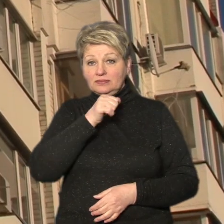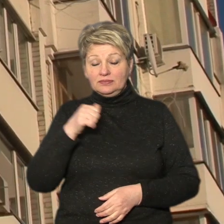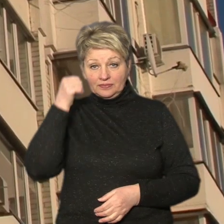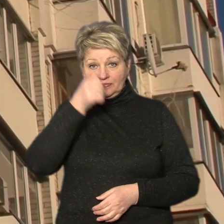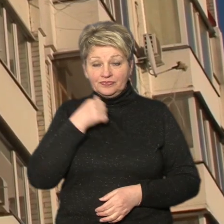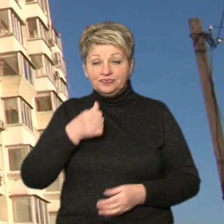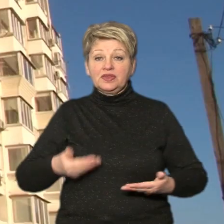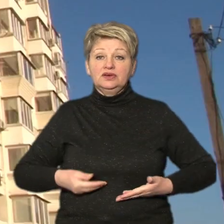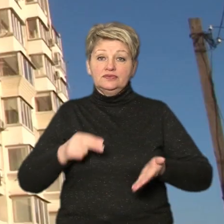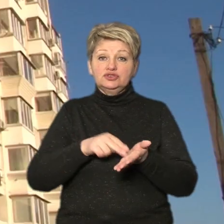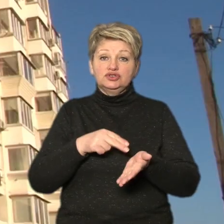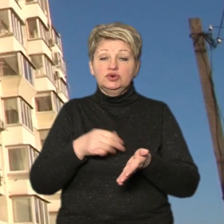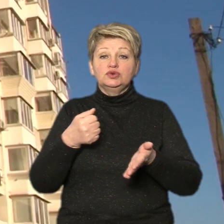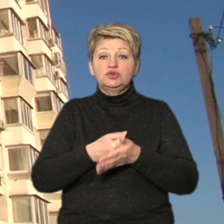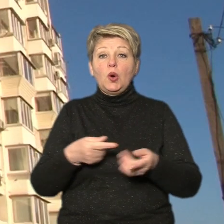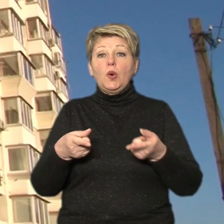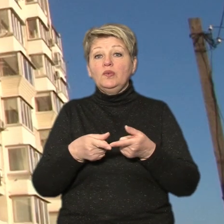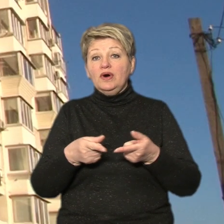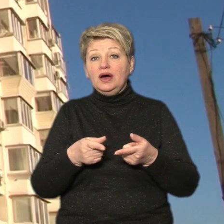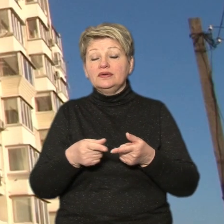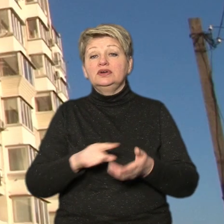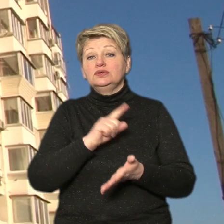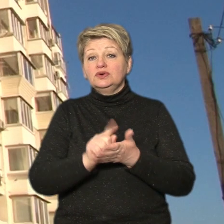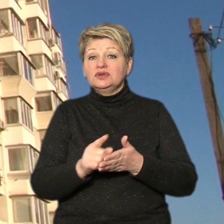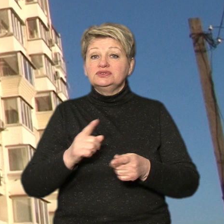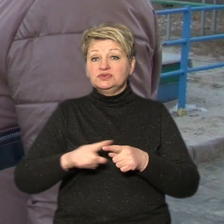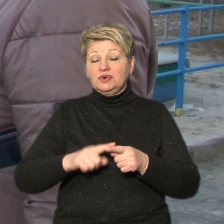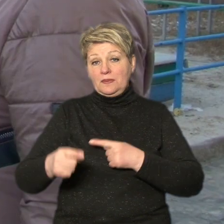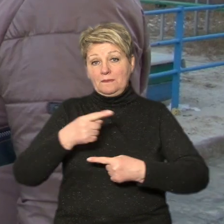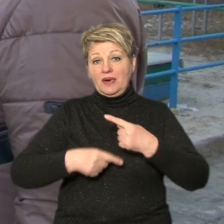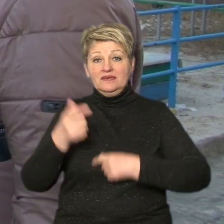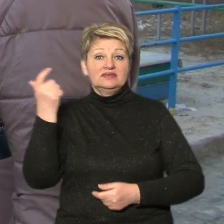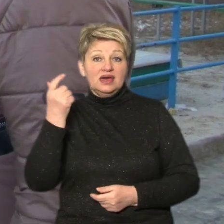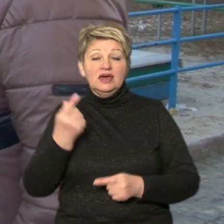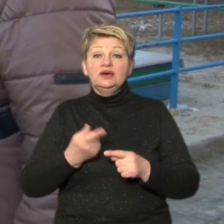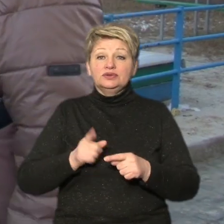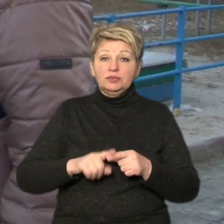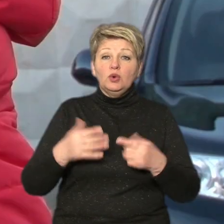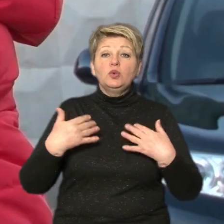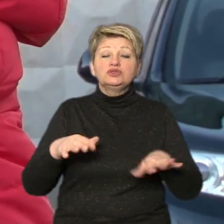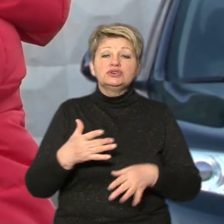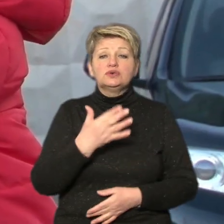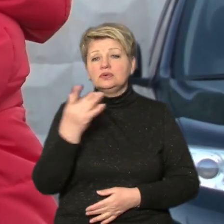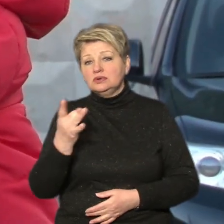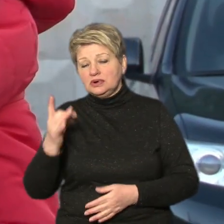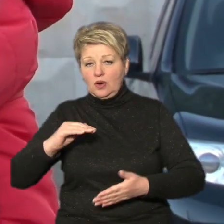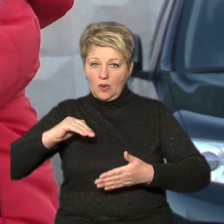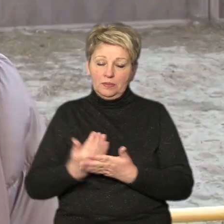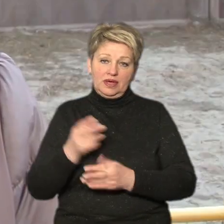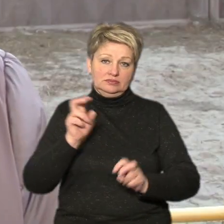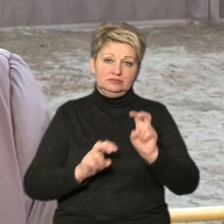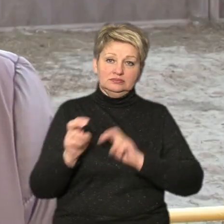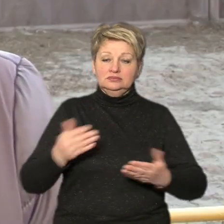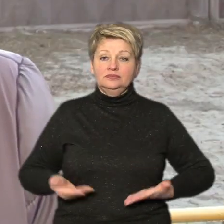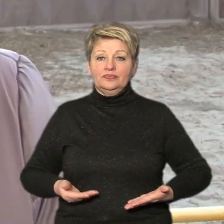Черкасах. До квартиру, який мешкають зараз, невдовзі має повернутися власниця. Тому, говорить Юлія, вже вкотре наново починають пошуки житла.